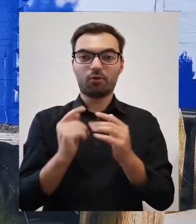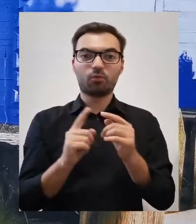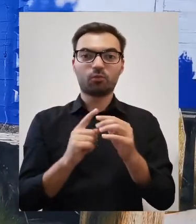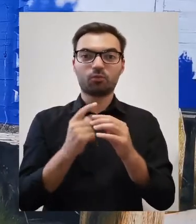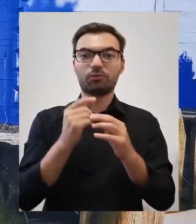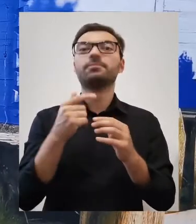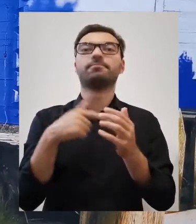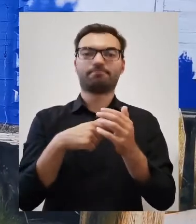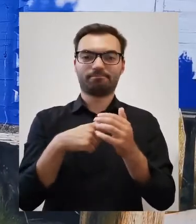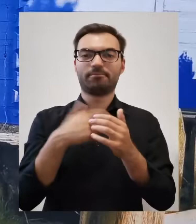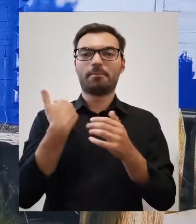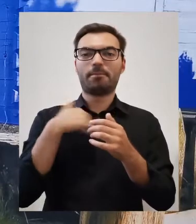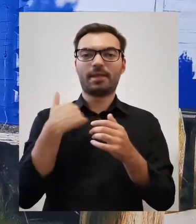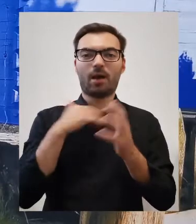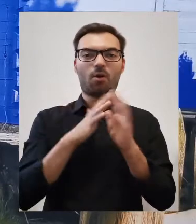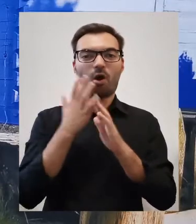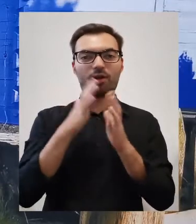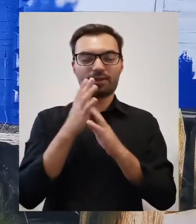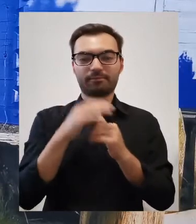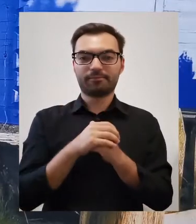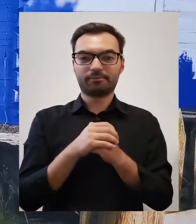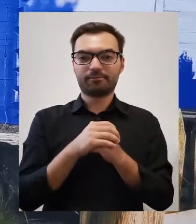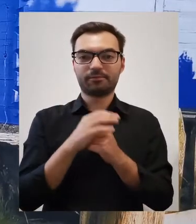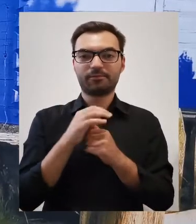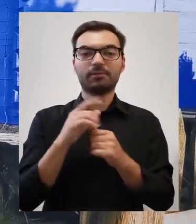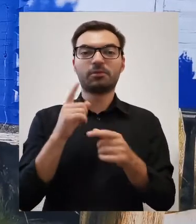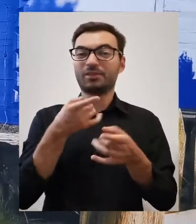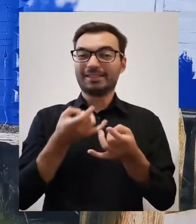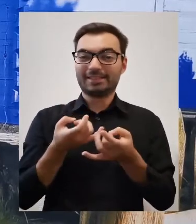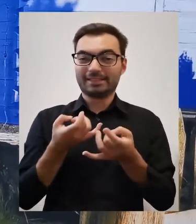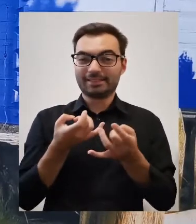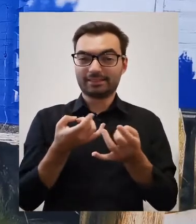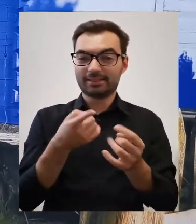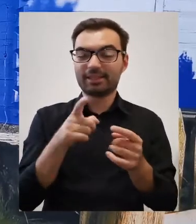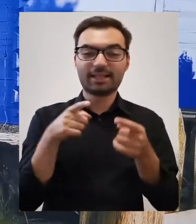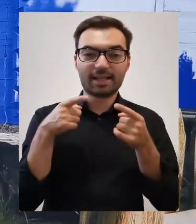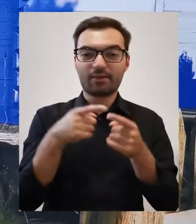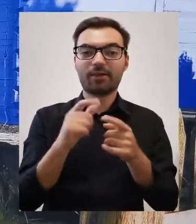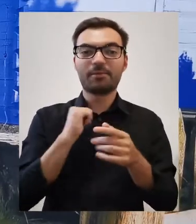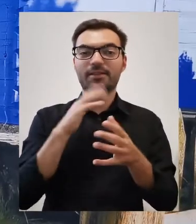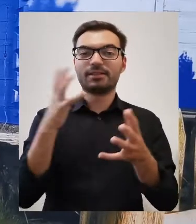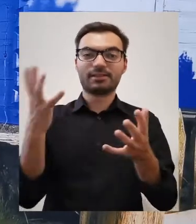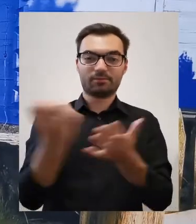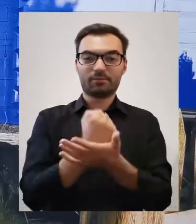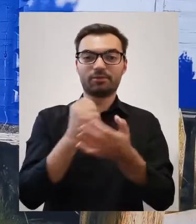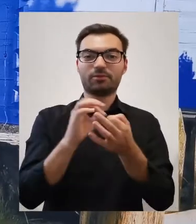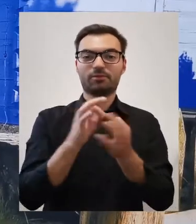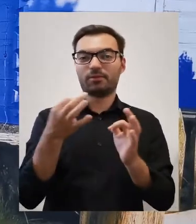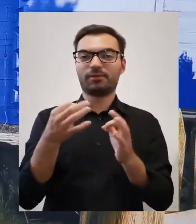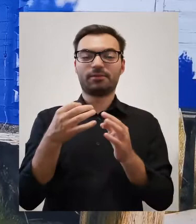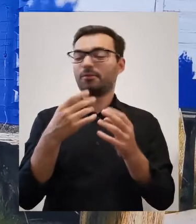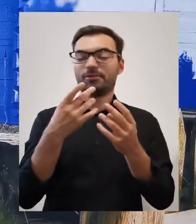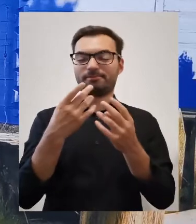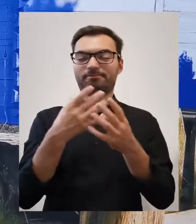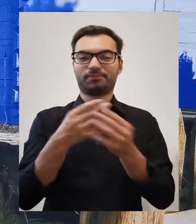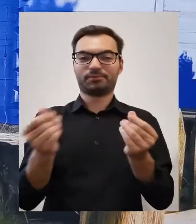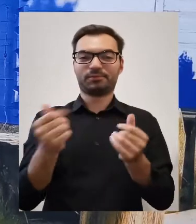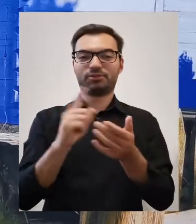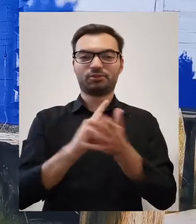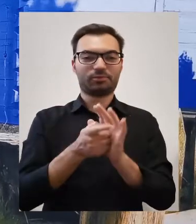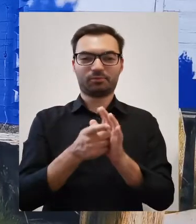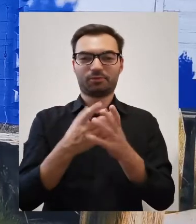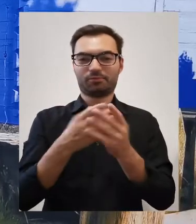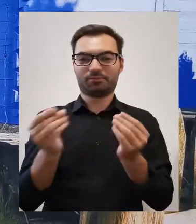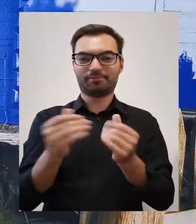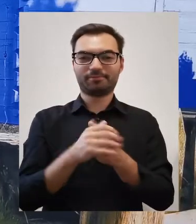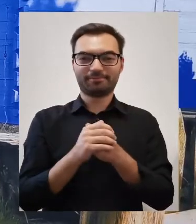srebra się wyłoniły, no to wtedy są to białe ogniki. I wtedy trzeba biec szybko w tamtym kierunku, żeby chwytać, bo na krótko